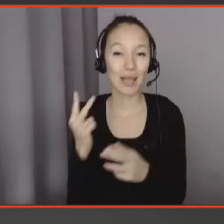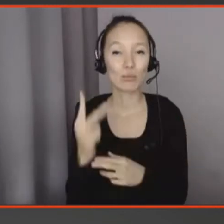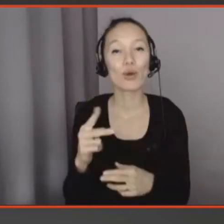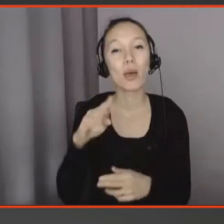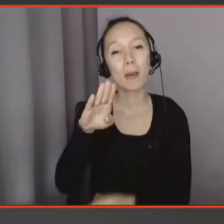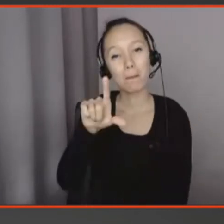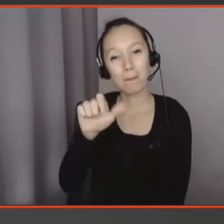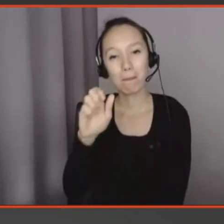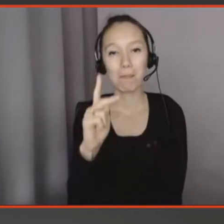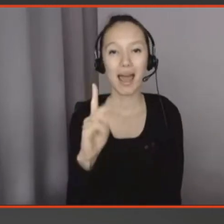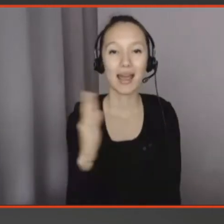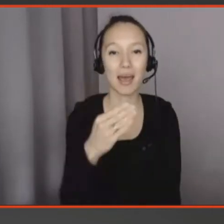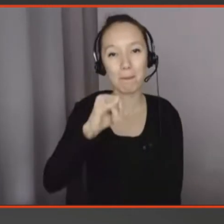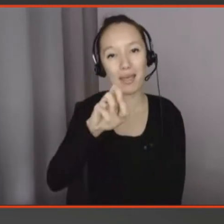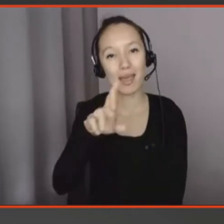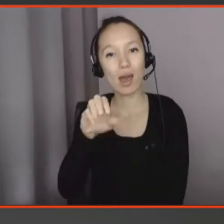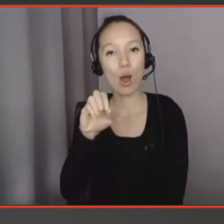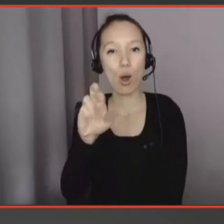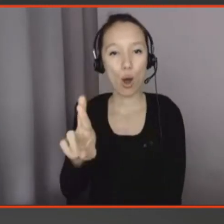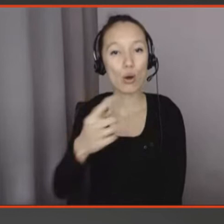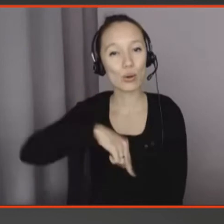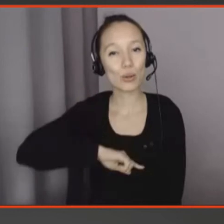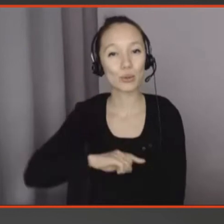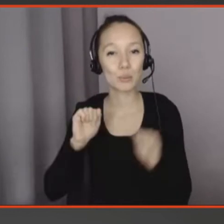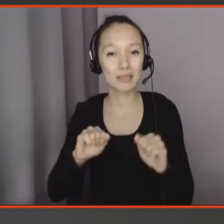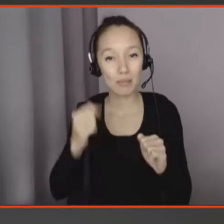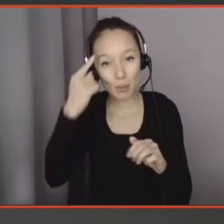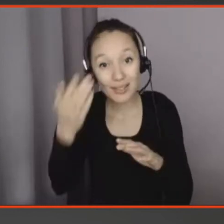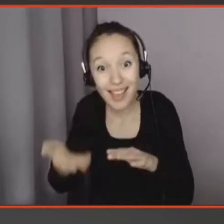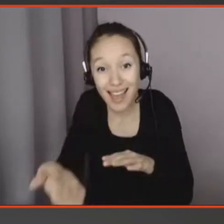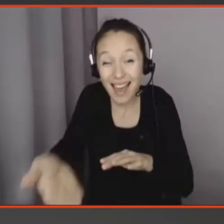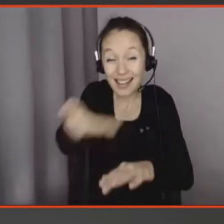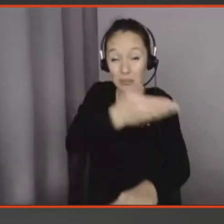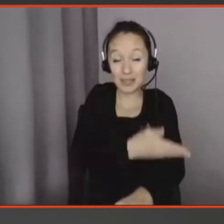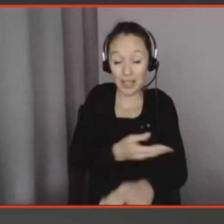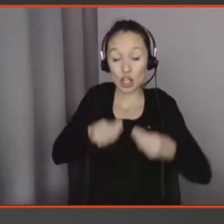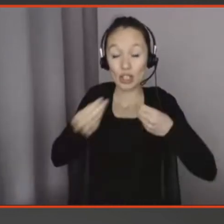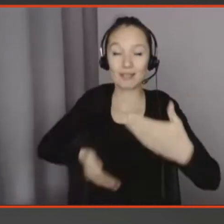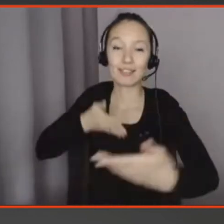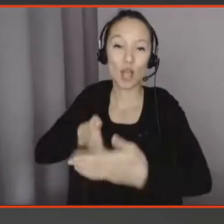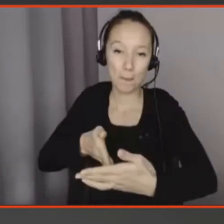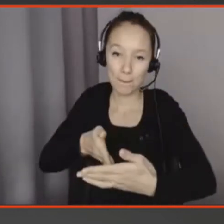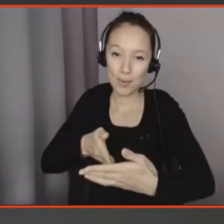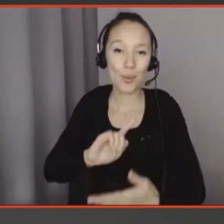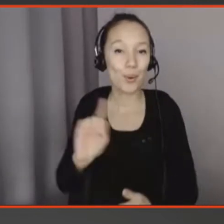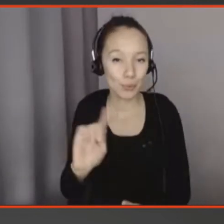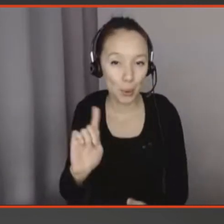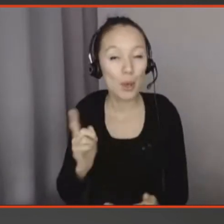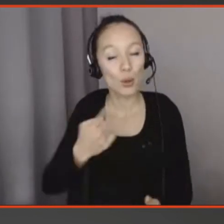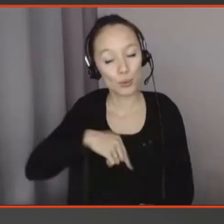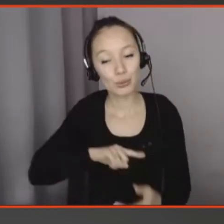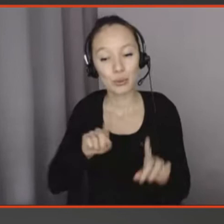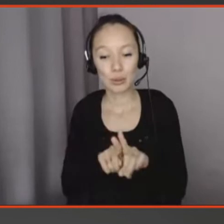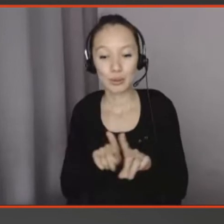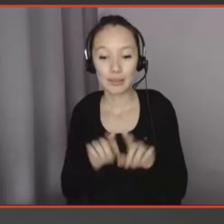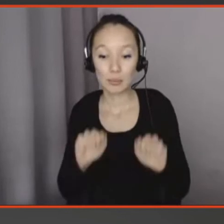d'essayer en amont d'anticiper, ça ne pas dire que forcément on arrive à arrêter les choses, mais on peut éventuellement mettre des garde-fous aussi que